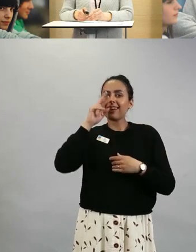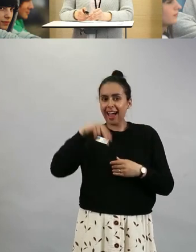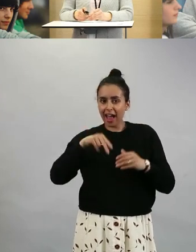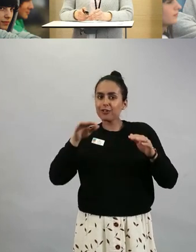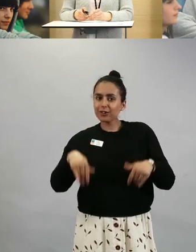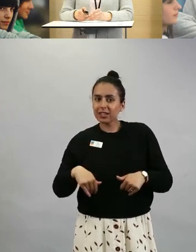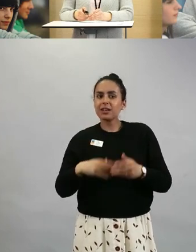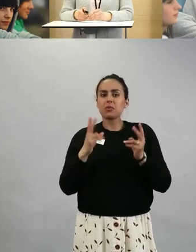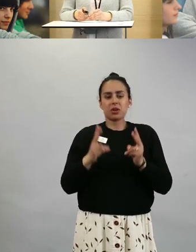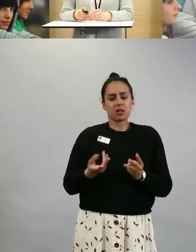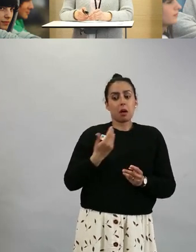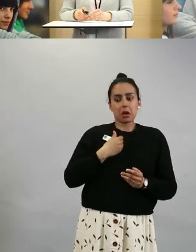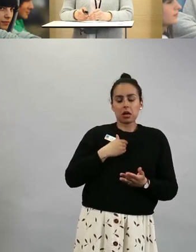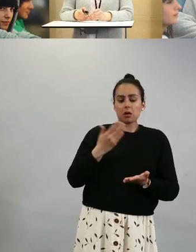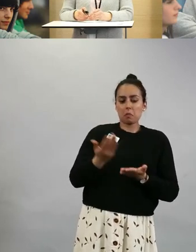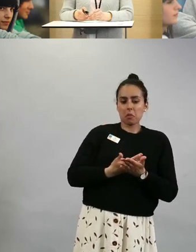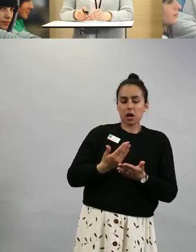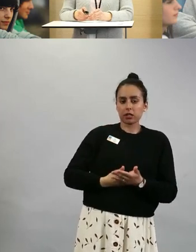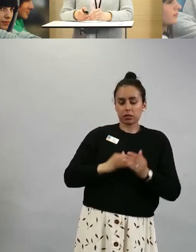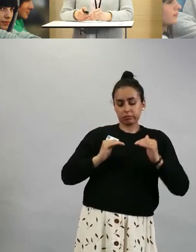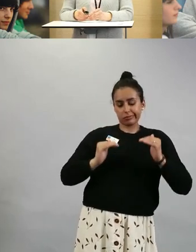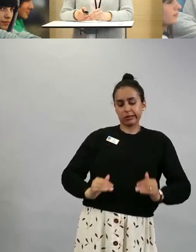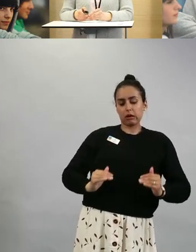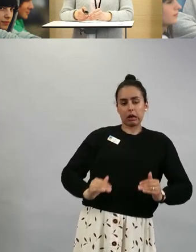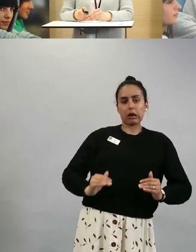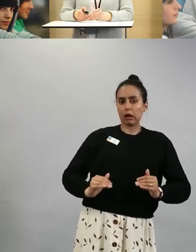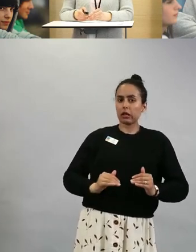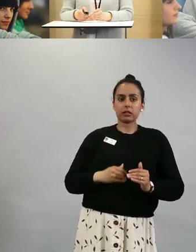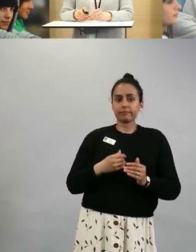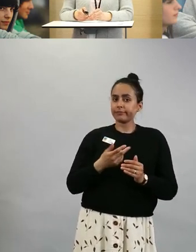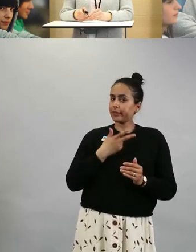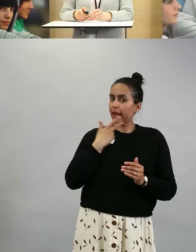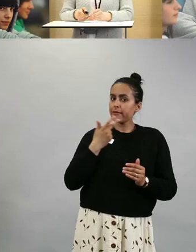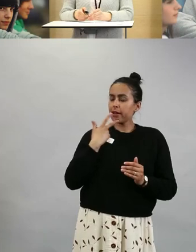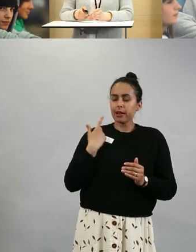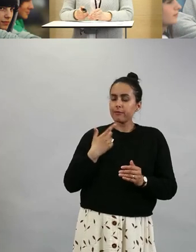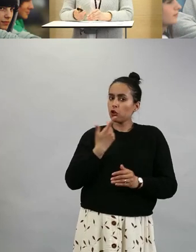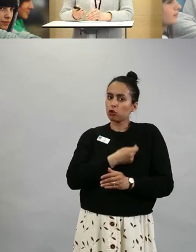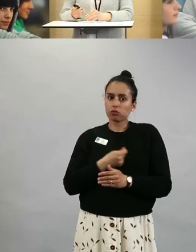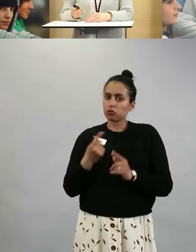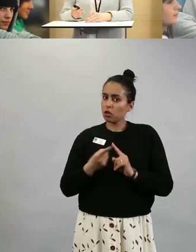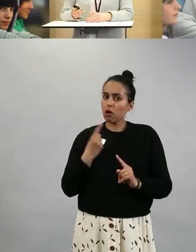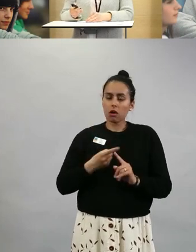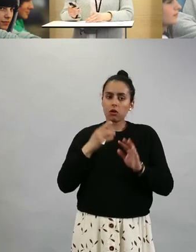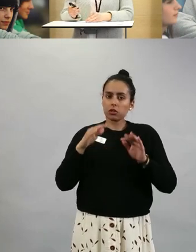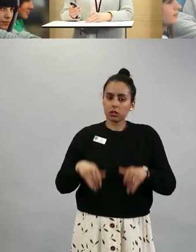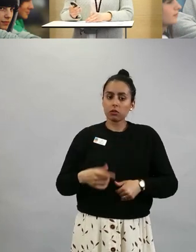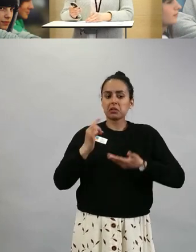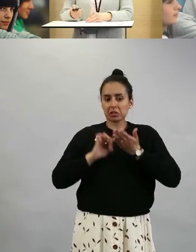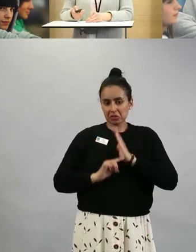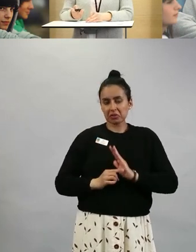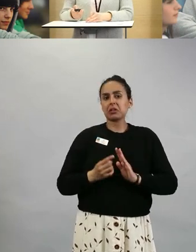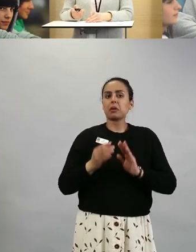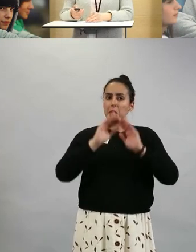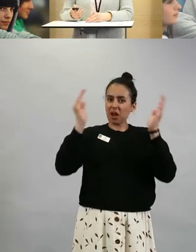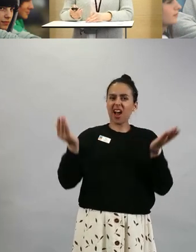maita, missä ei juurikaan ole edes aloitettu rokotuksia. Eli hyvin epätasaisestihan tämä maailmalla valitettavasti